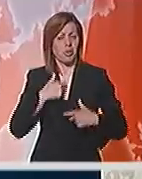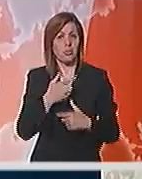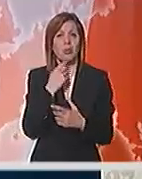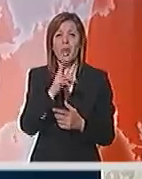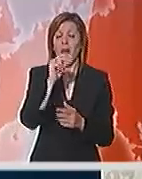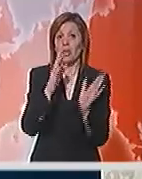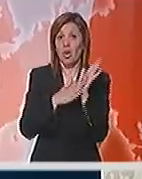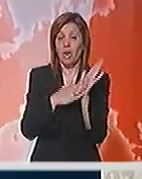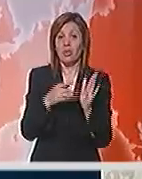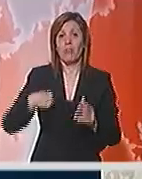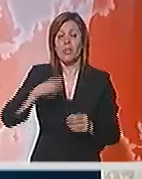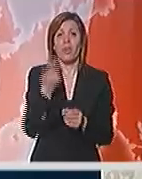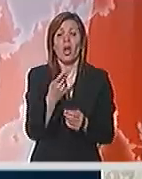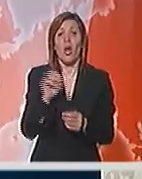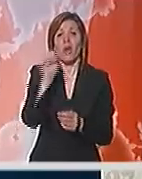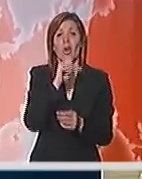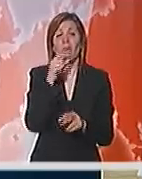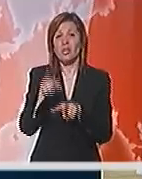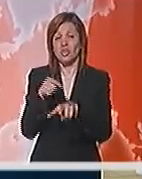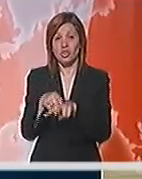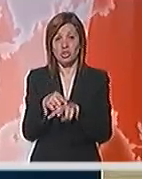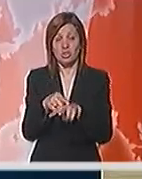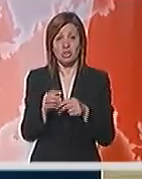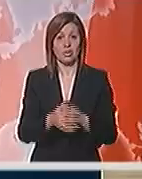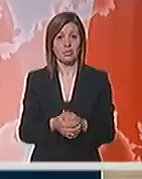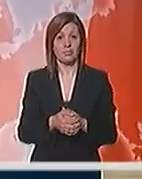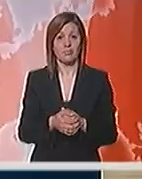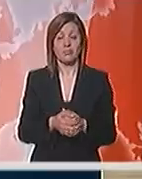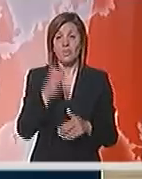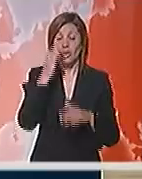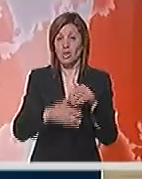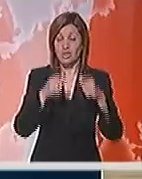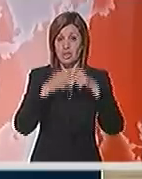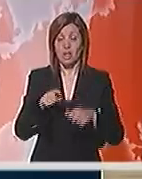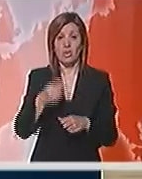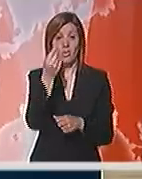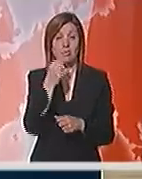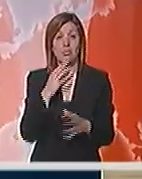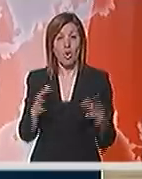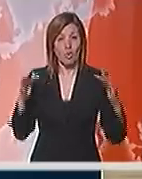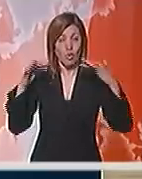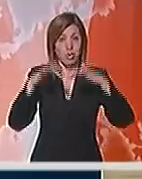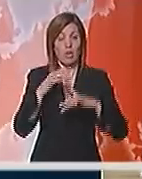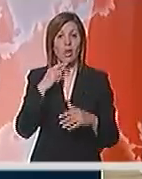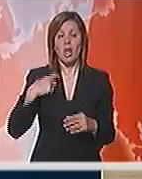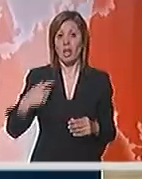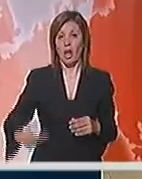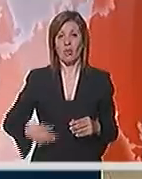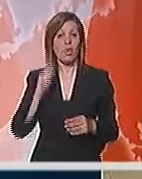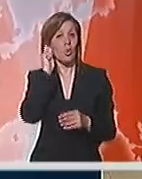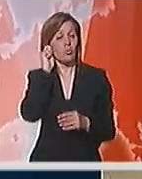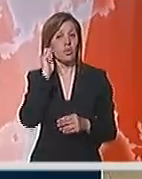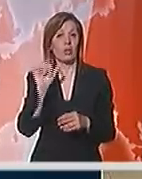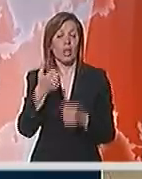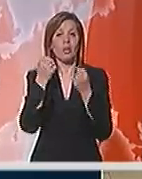Ratka Mladića, a mi smo kao za Evropu i za Žinđića. I dok se sindikalci u Srbiji okupljaju simbolično u Kragojevcu i Kruševcu,